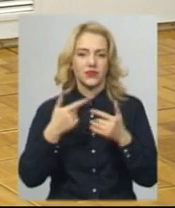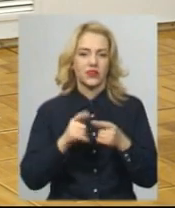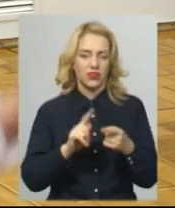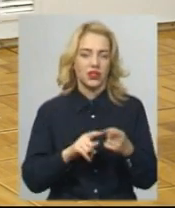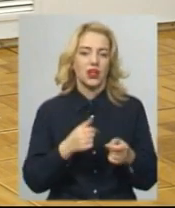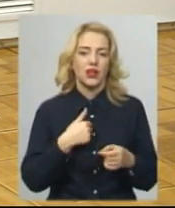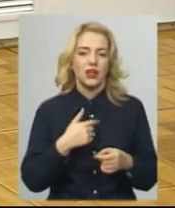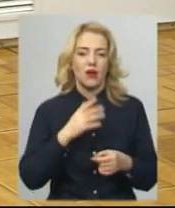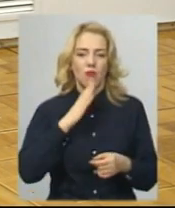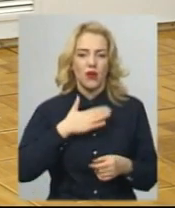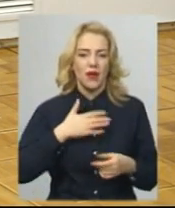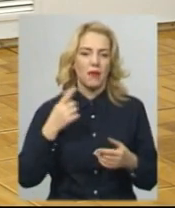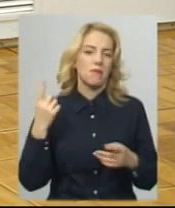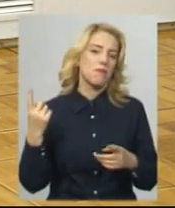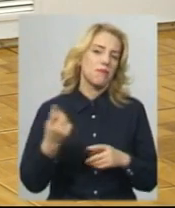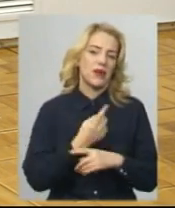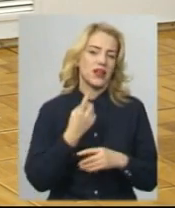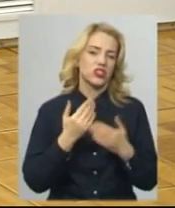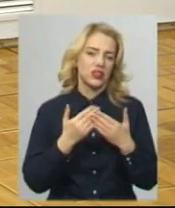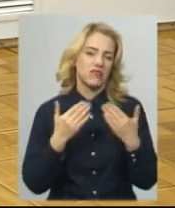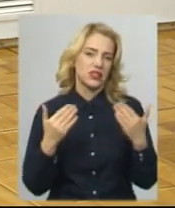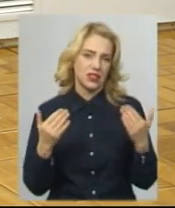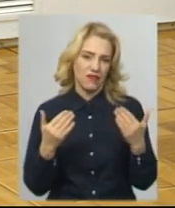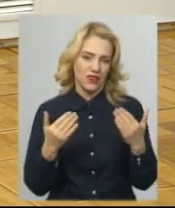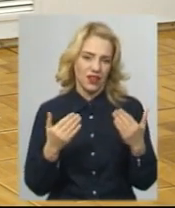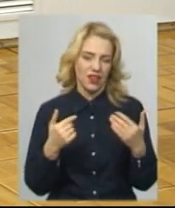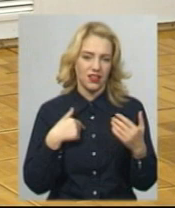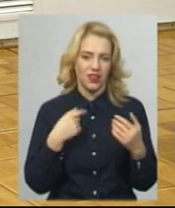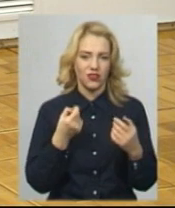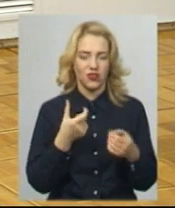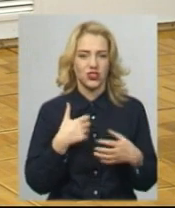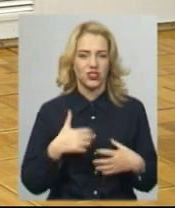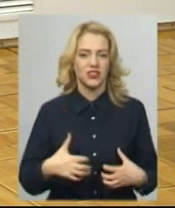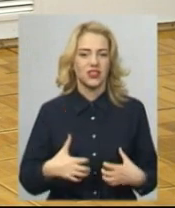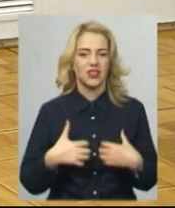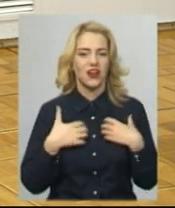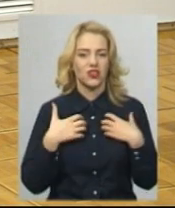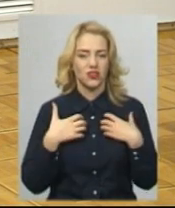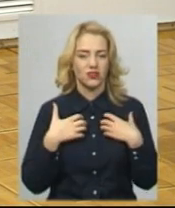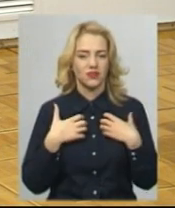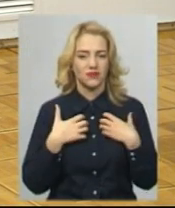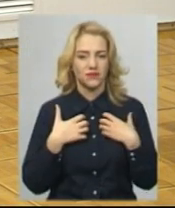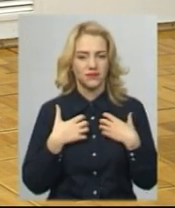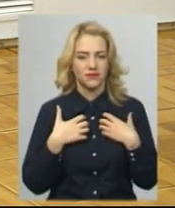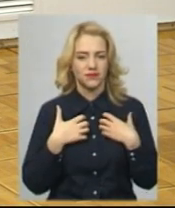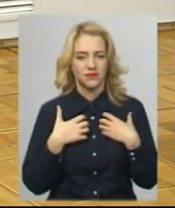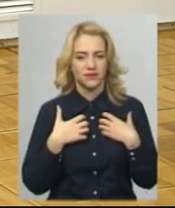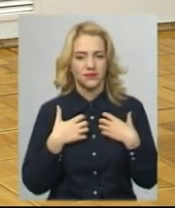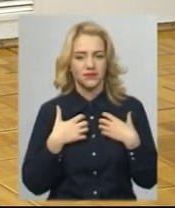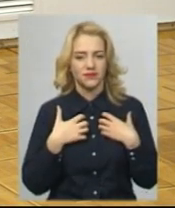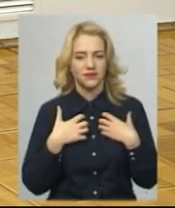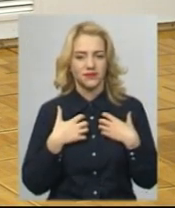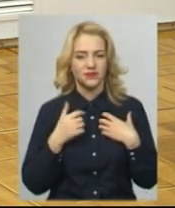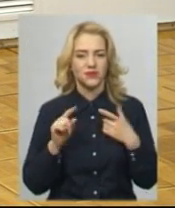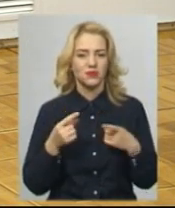перша виставка. Мені це трохи страшно, бо це перша в житті.